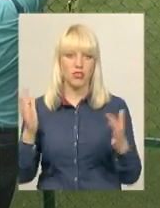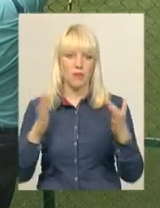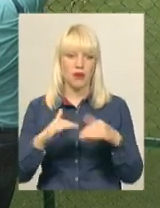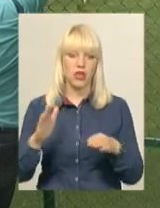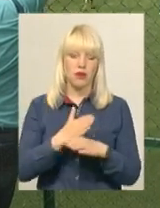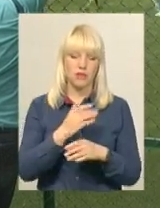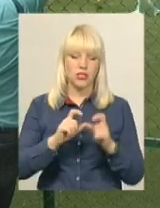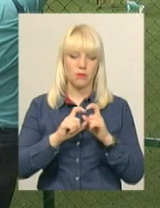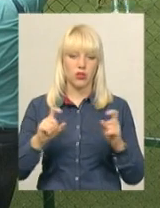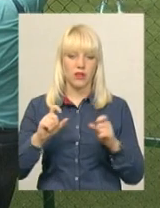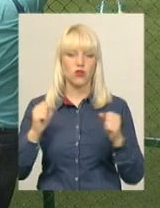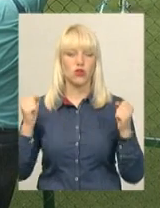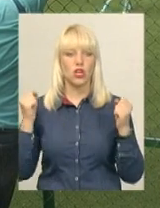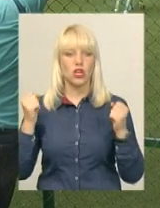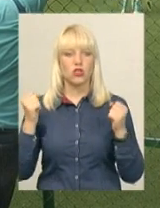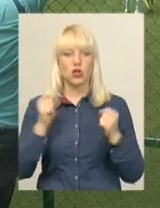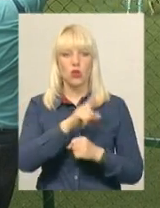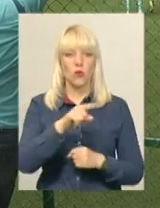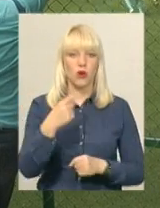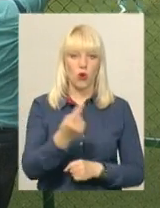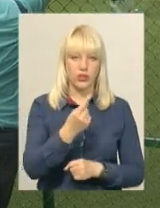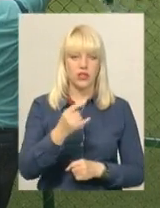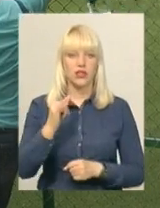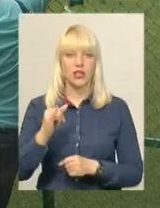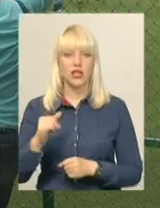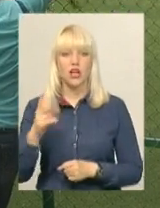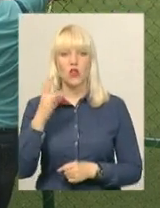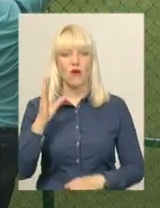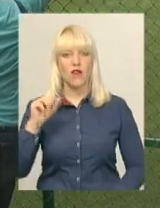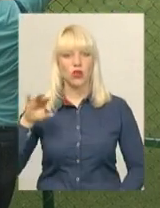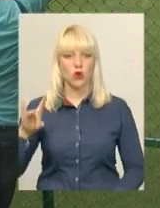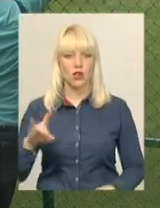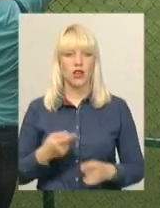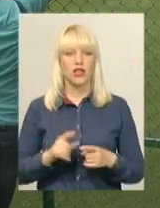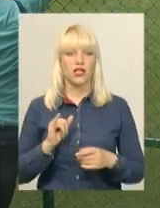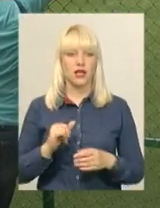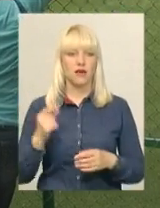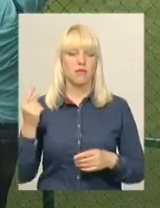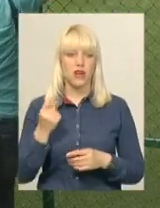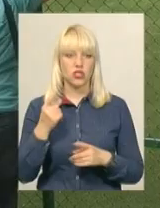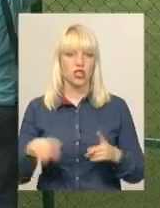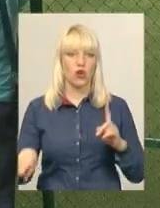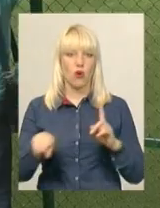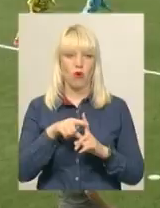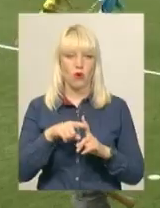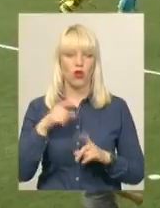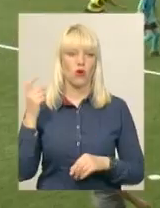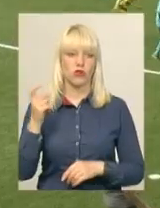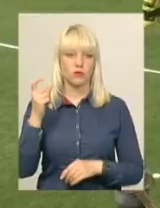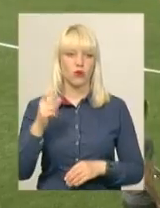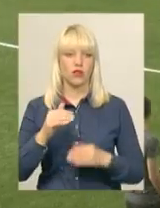та футбольним клубом «Новатор» вік гравців – 2008 рік народження. І першими гол забивають господарі поля.